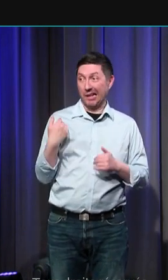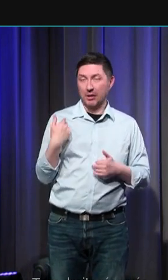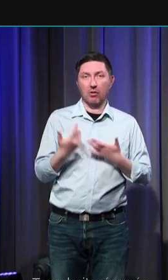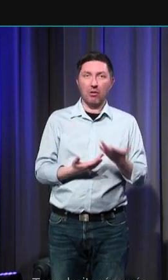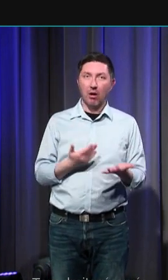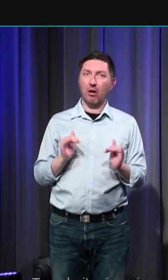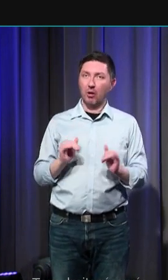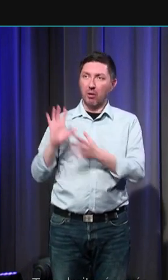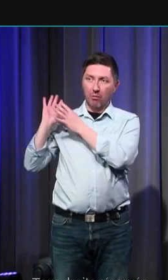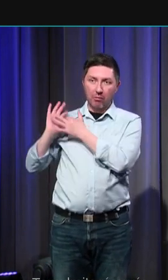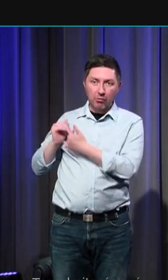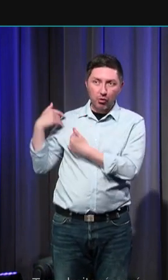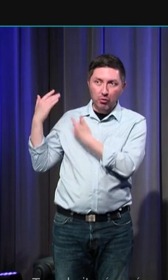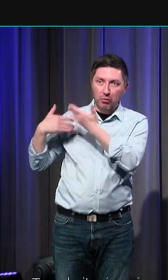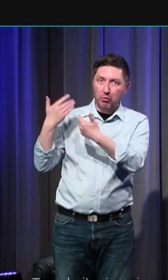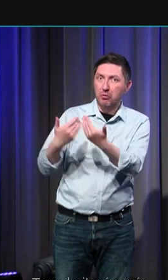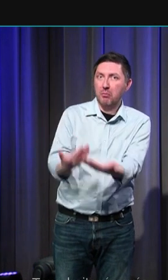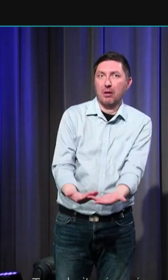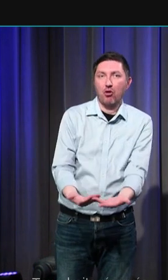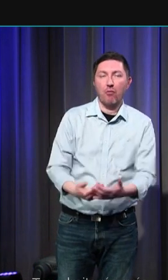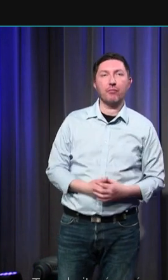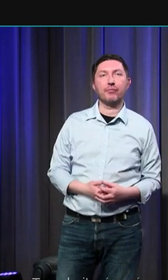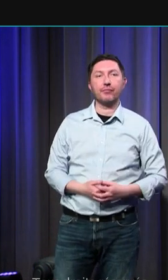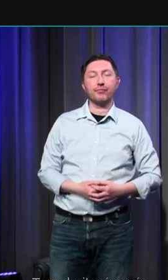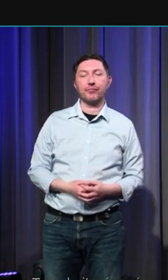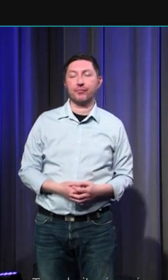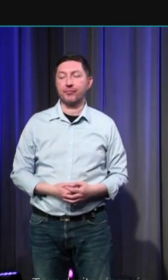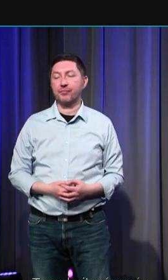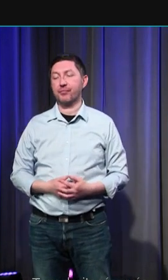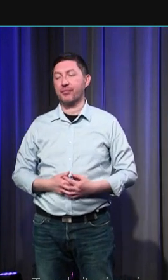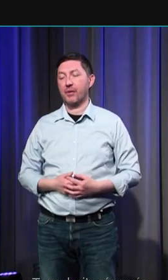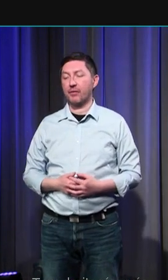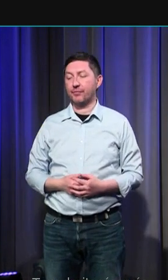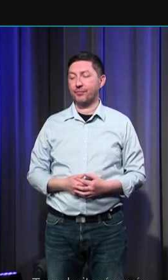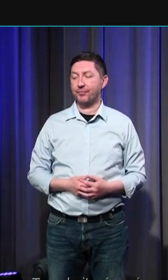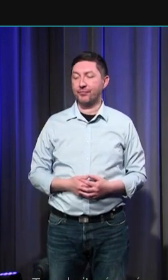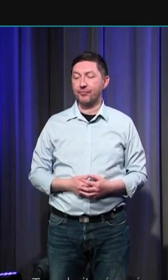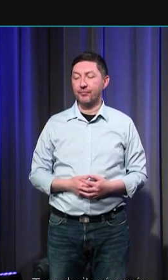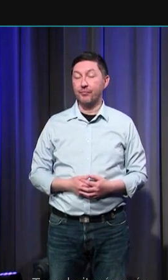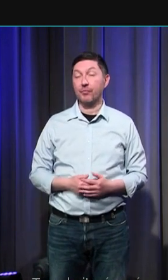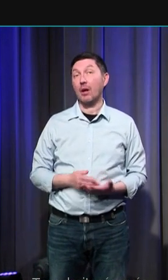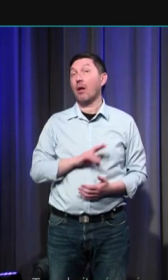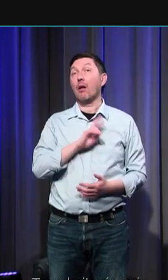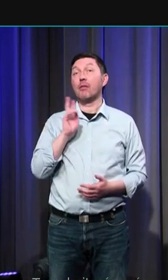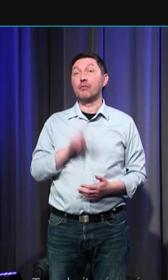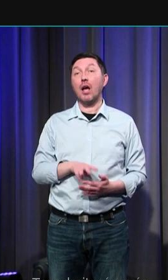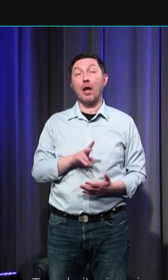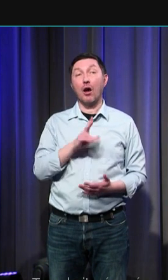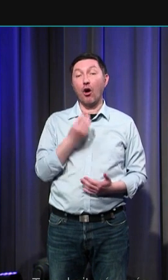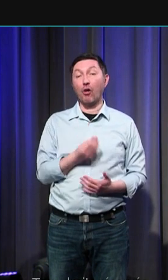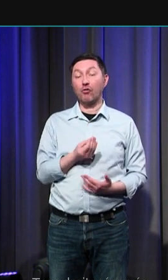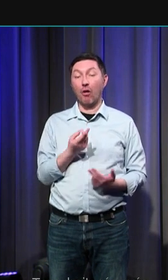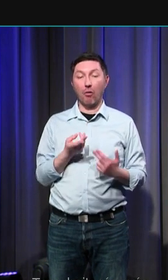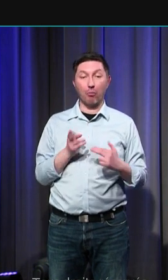continuité de gestes de pensées et de toute façon perdre un enfant est toujours